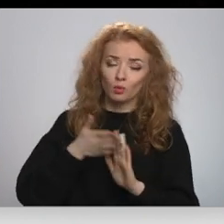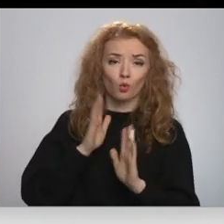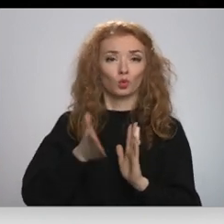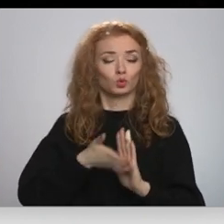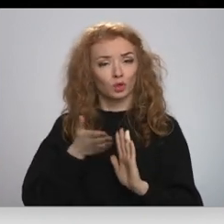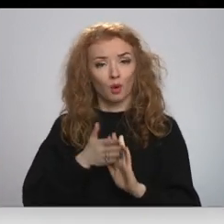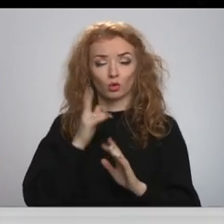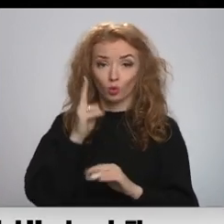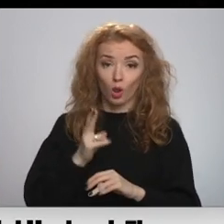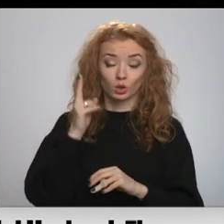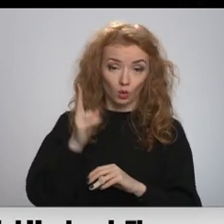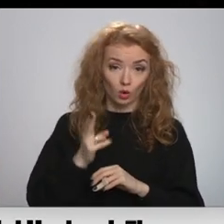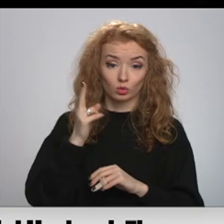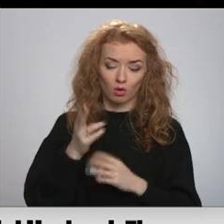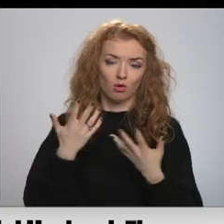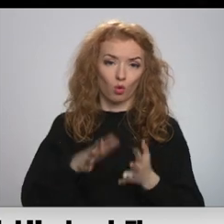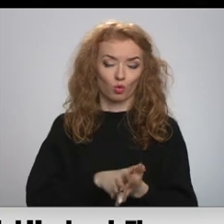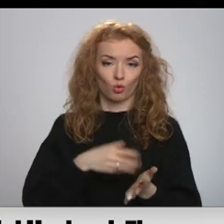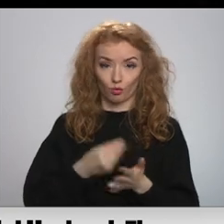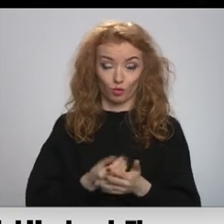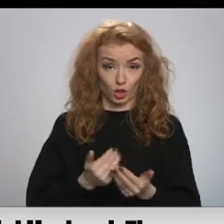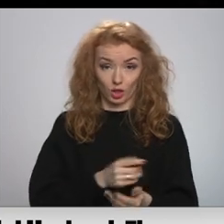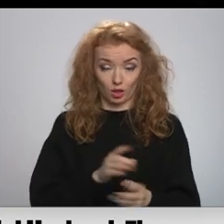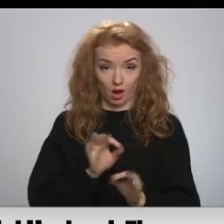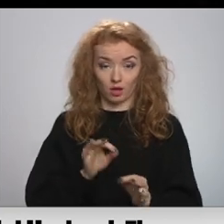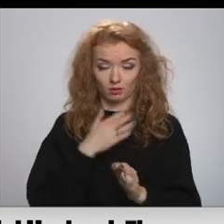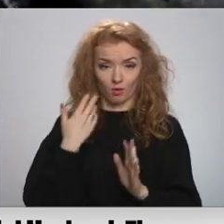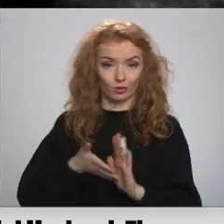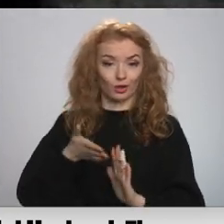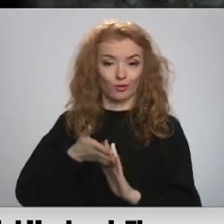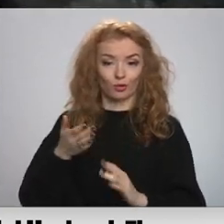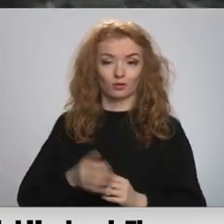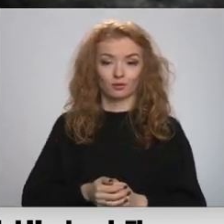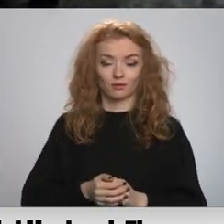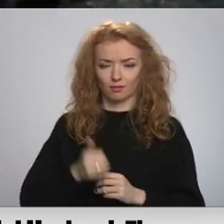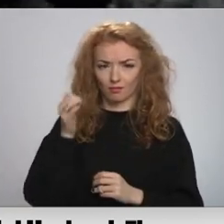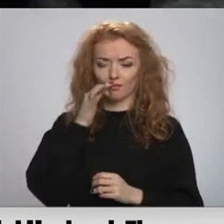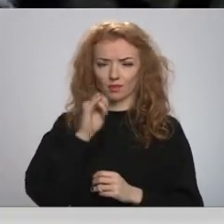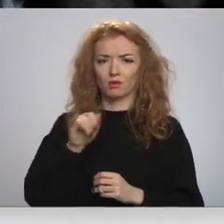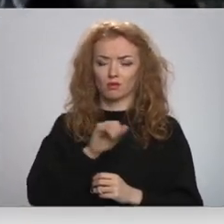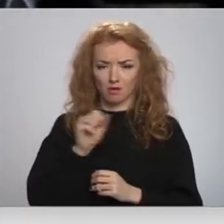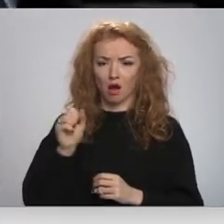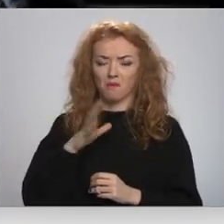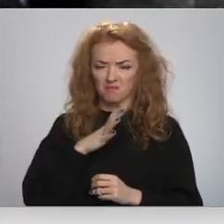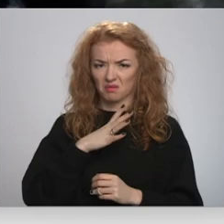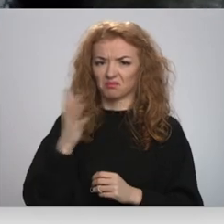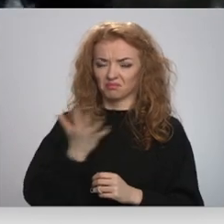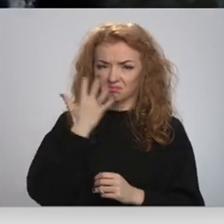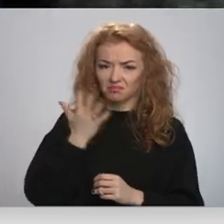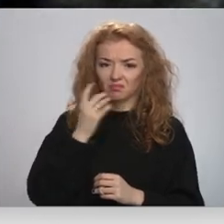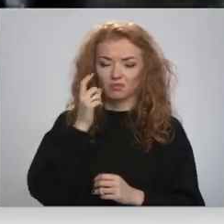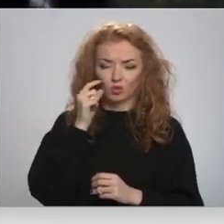pilnveidos, pilnveidos un tā viņi pilnveidoja, projāno šodien un tikas labāks netiek. Smirdēt, jā, esot smirdējis, jā, ja viņi tur